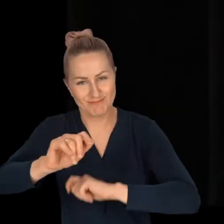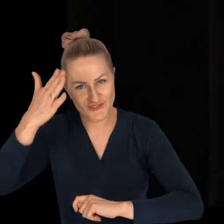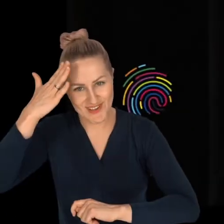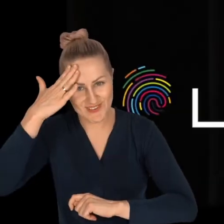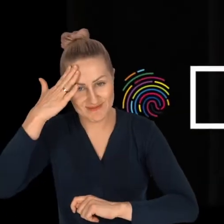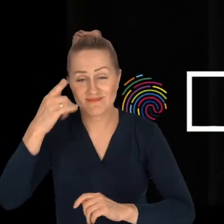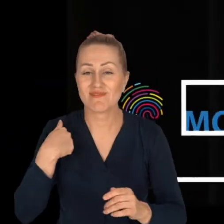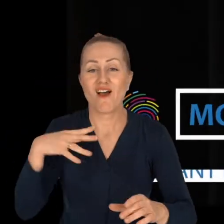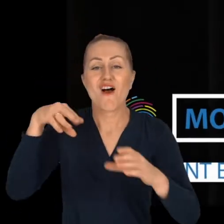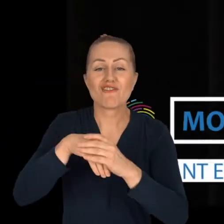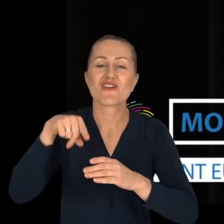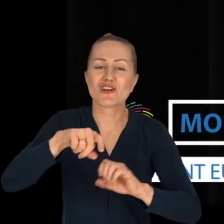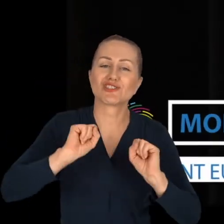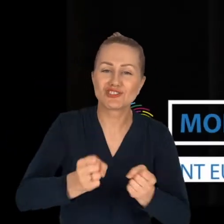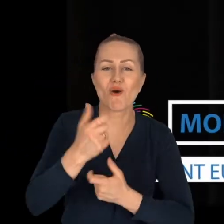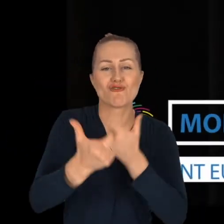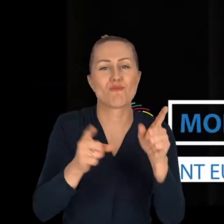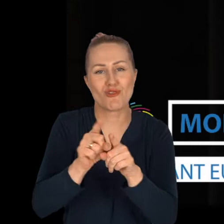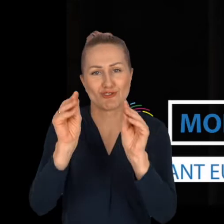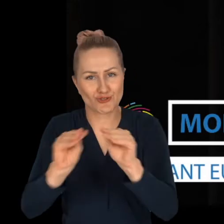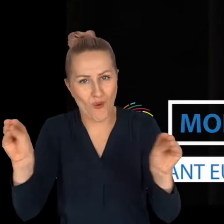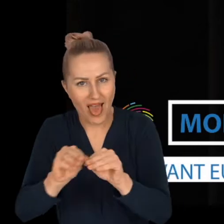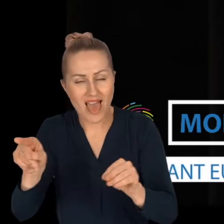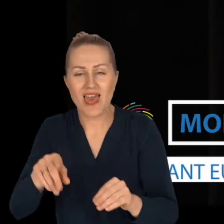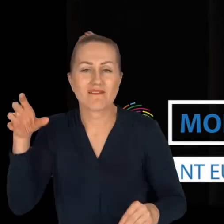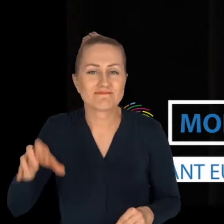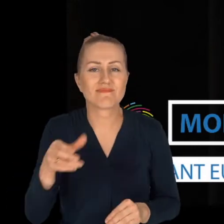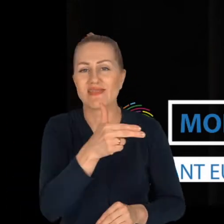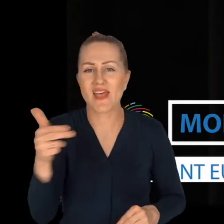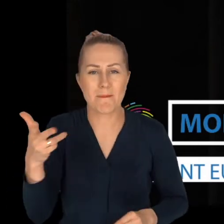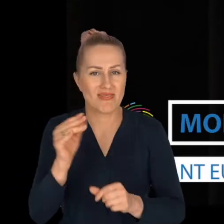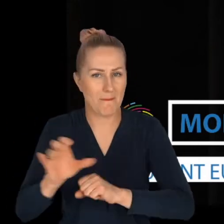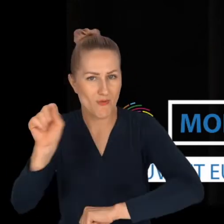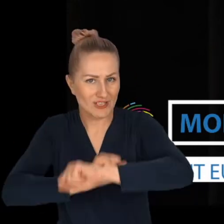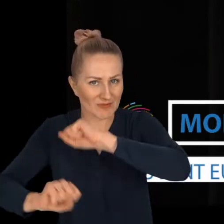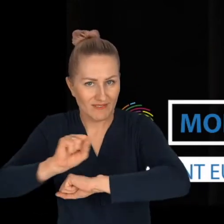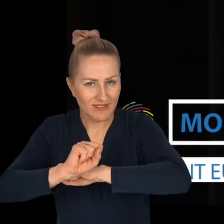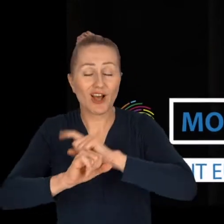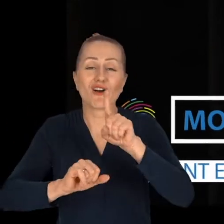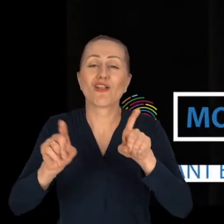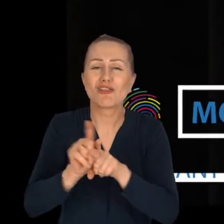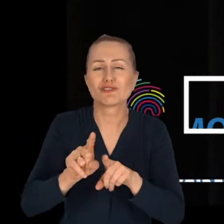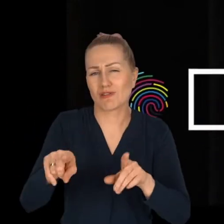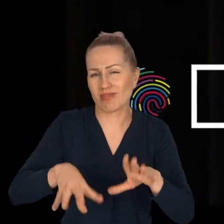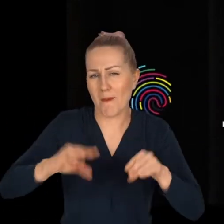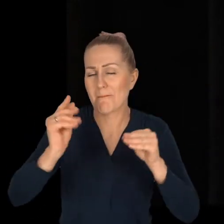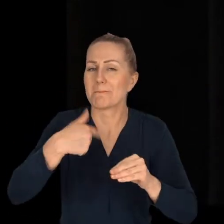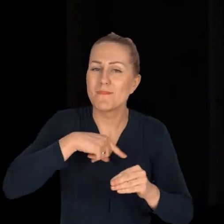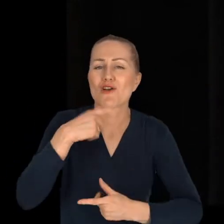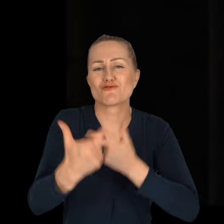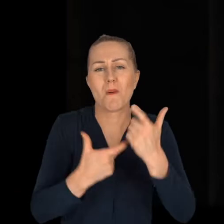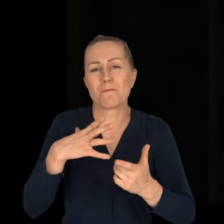W ramach tych działań realizowane są szkolenia dotyczące tematyki niepełnosprawności. Początkowo